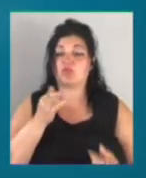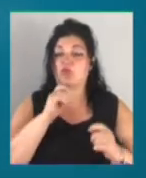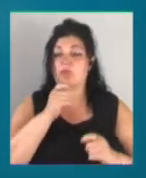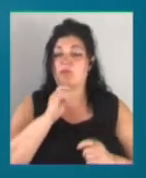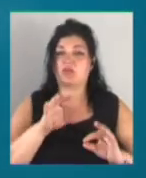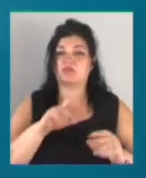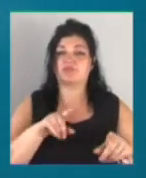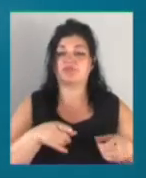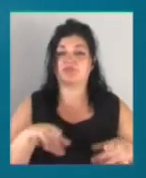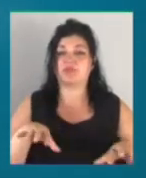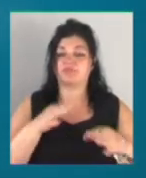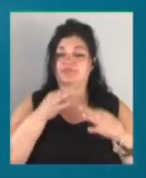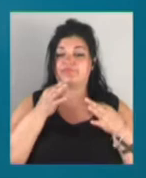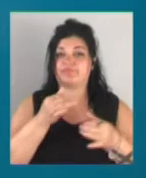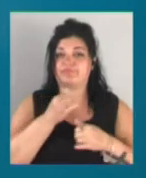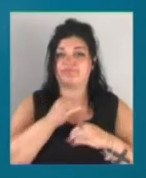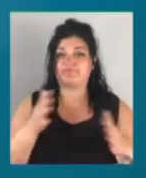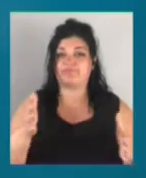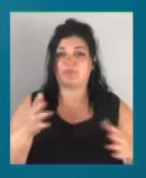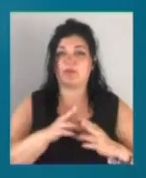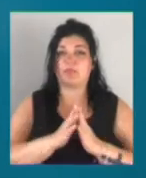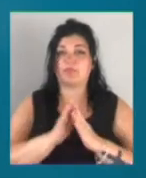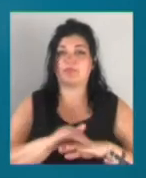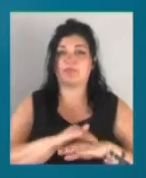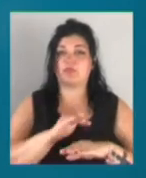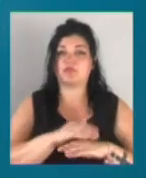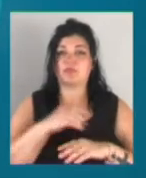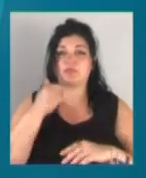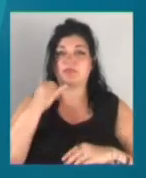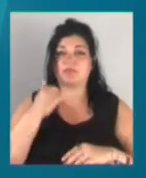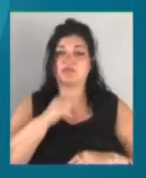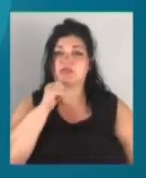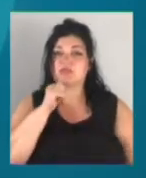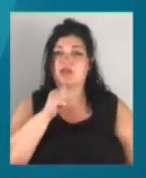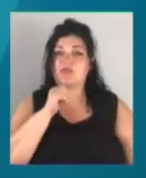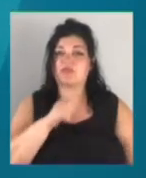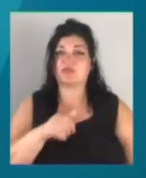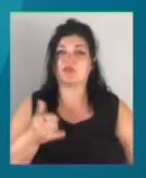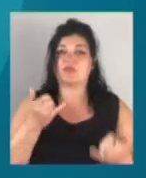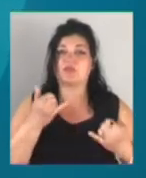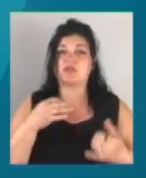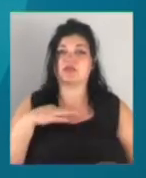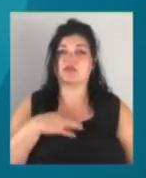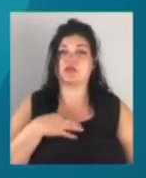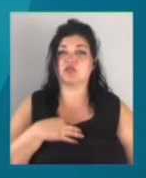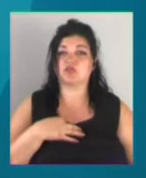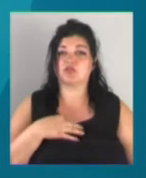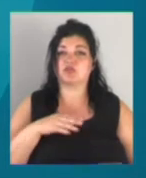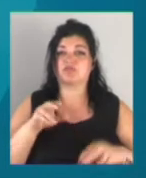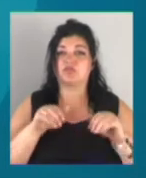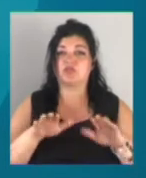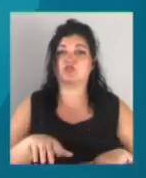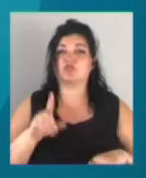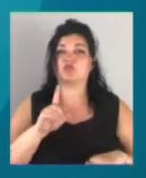затримання інспектора надати не може. Тому просила перетелефонувати їй завтра. Наразі слідчі вирішують, чи будуть оголошувати